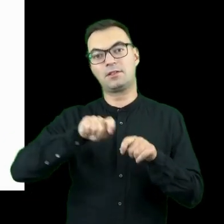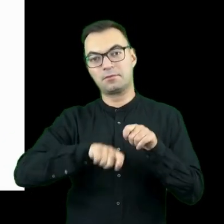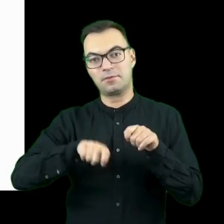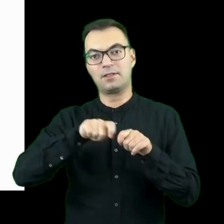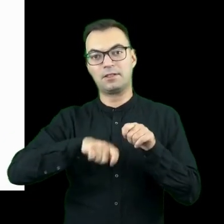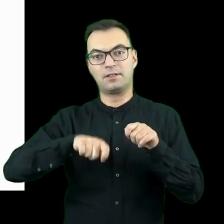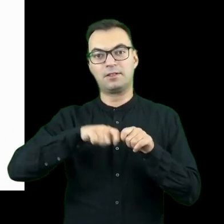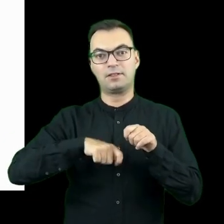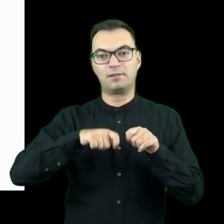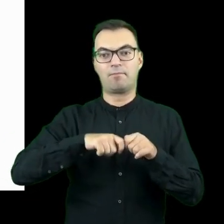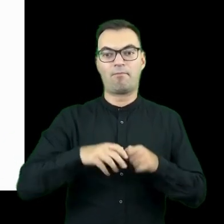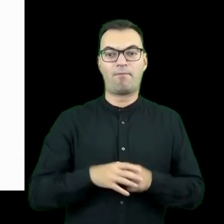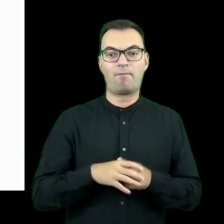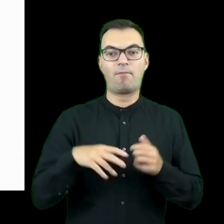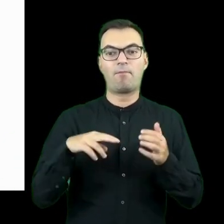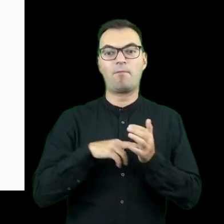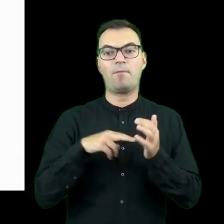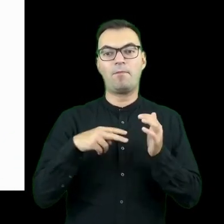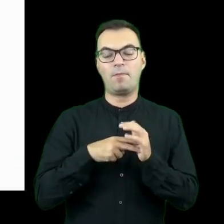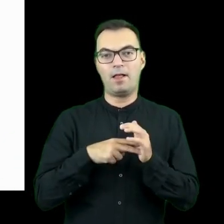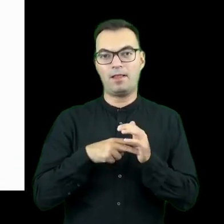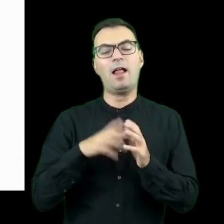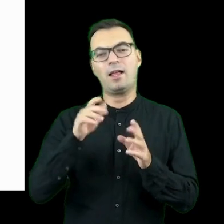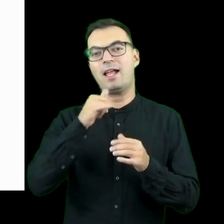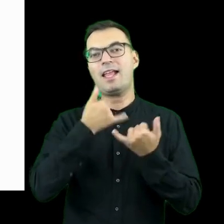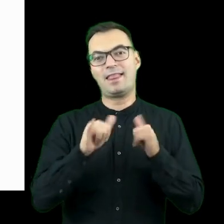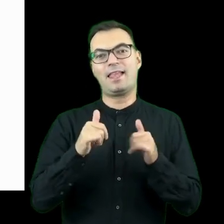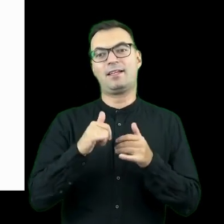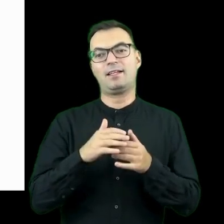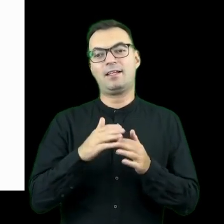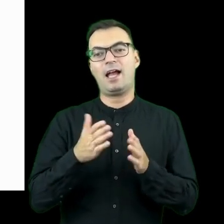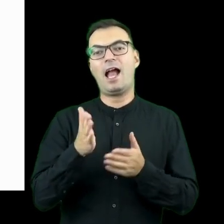założenie innowacyjne na innych rynkach.